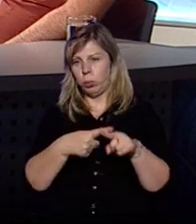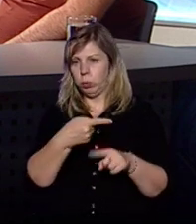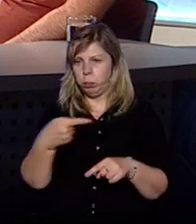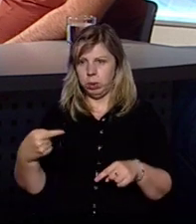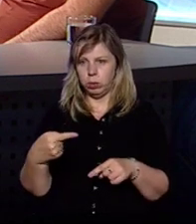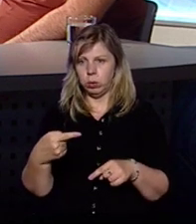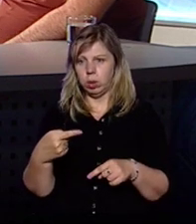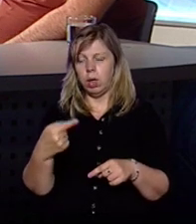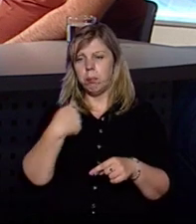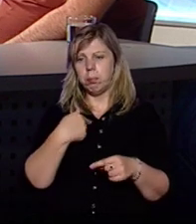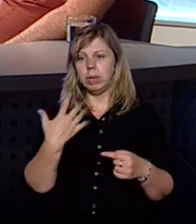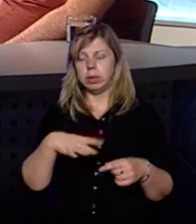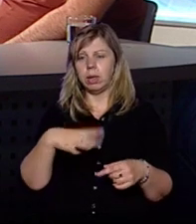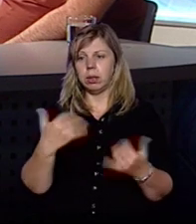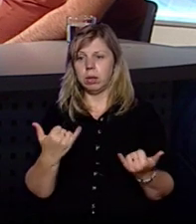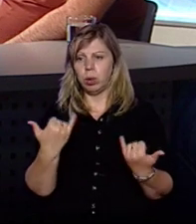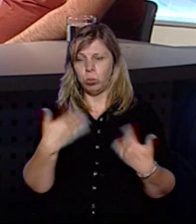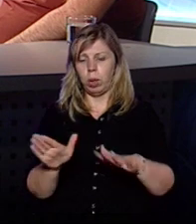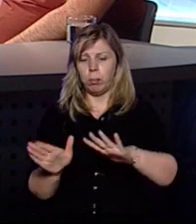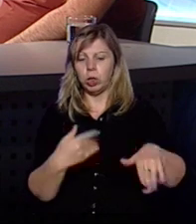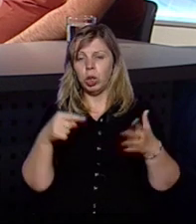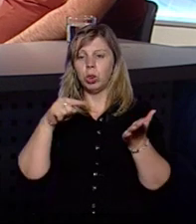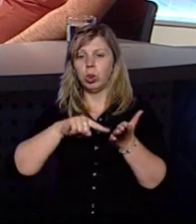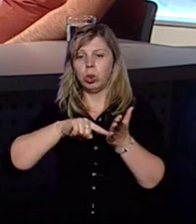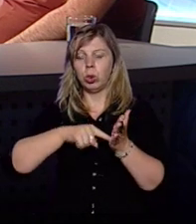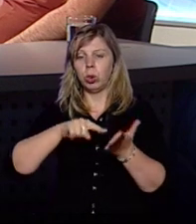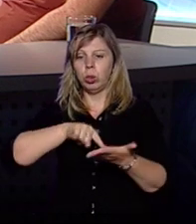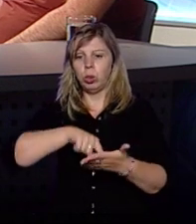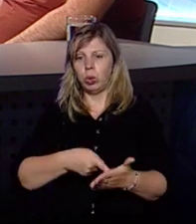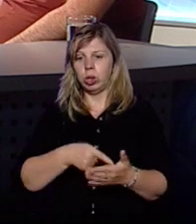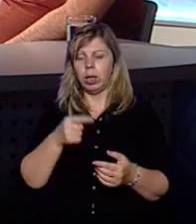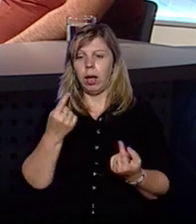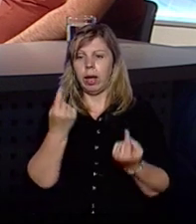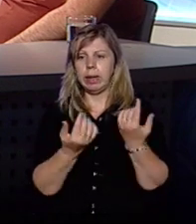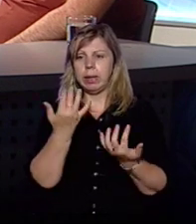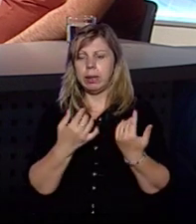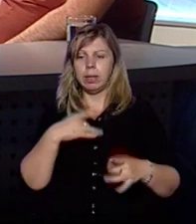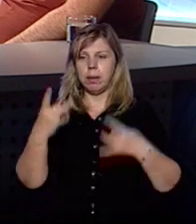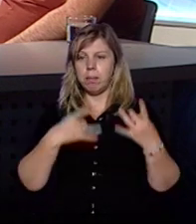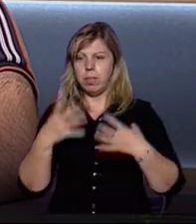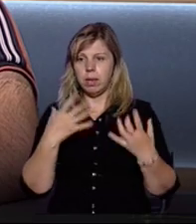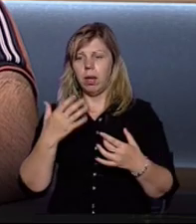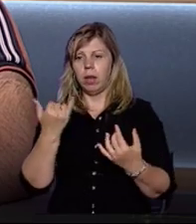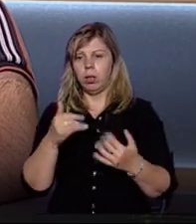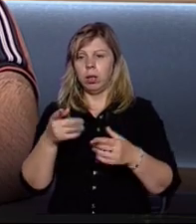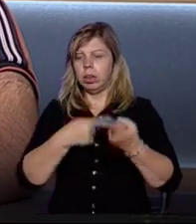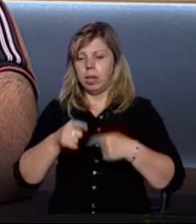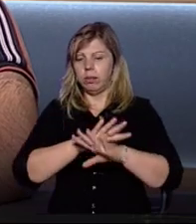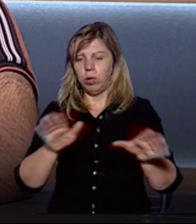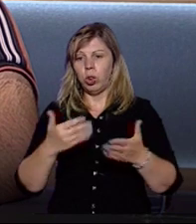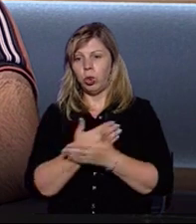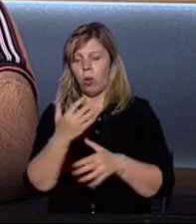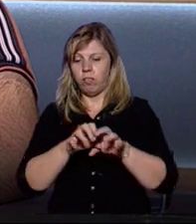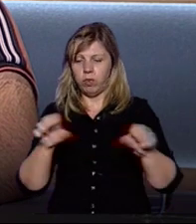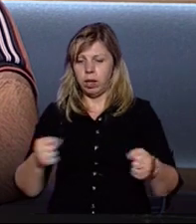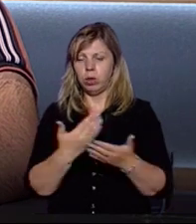Тому ми зараз вже пройшли тут точку кипіння, точку незворотності, і нова влада, і нове